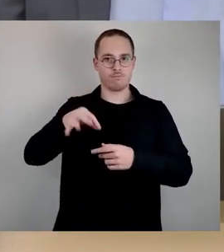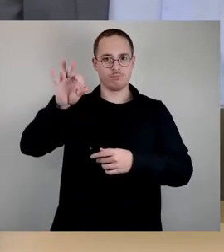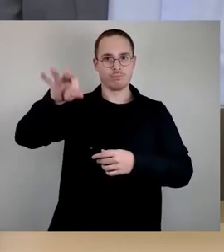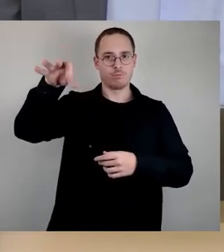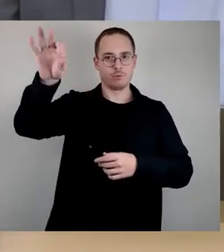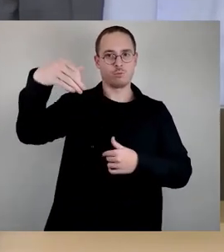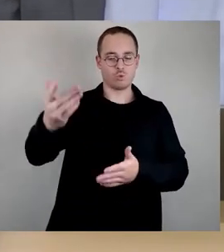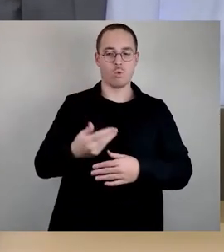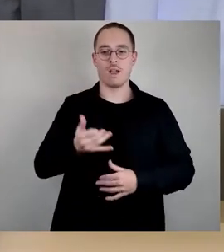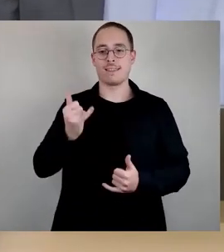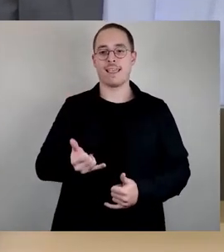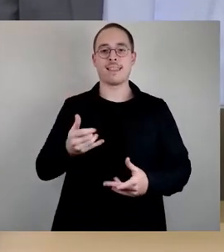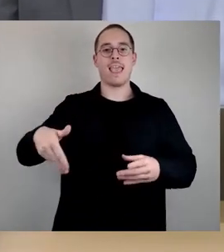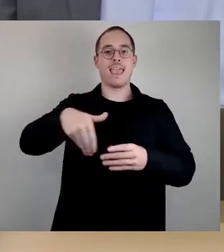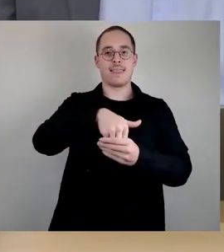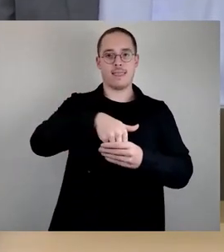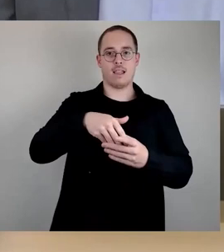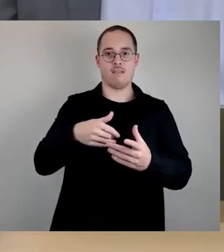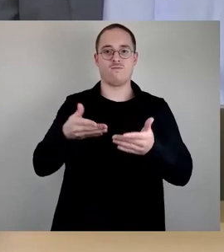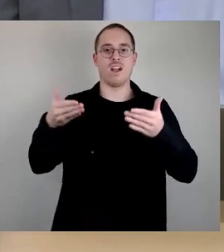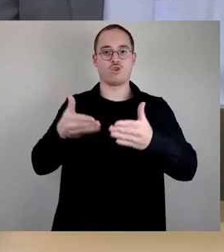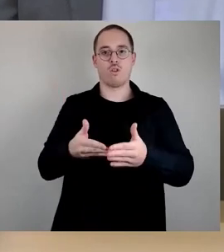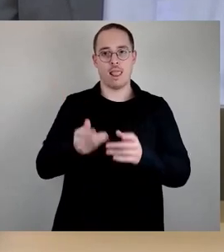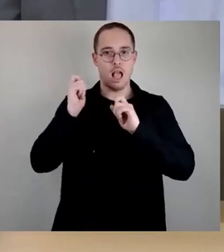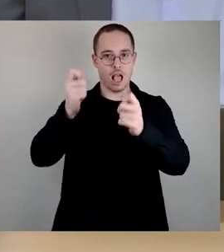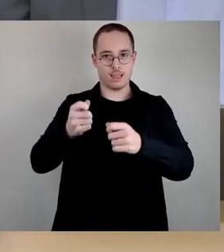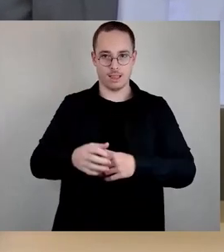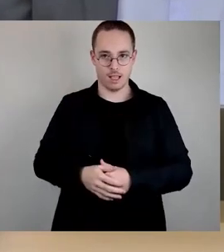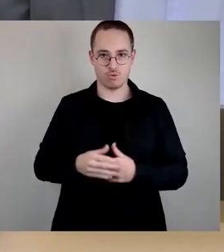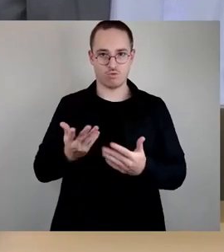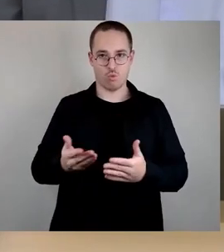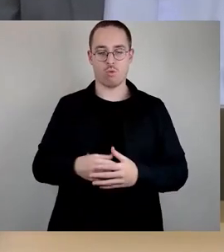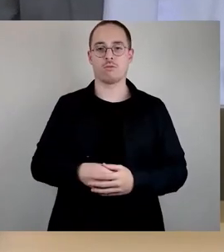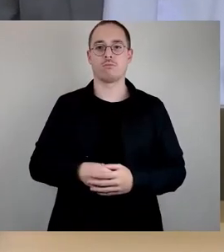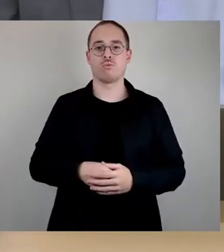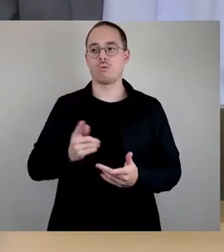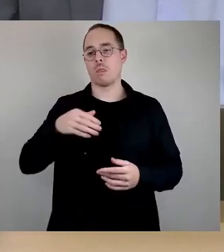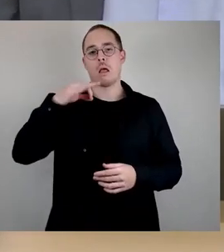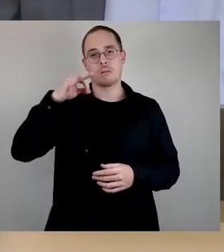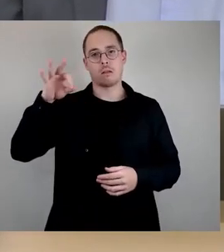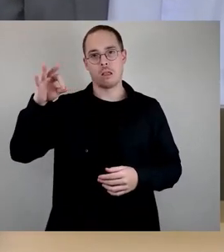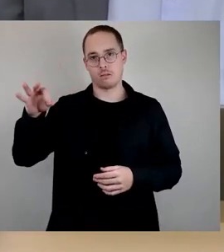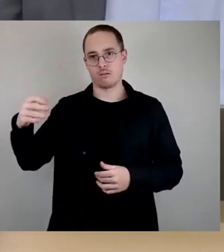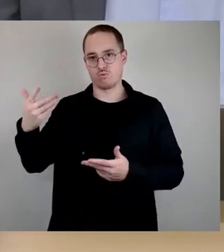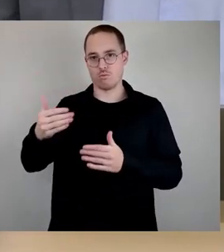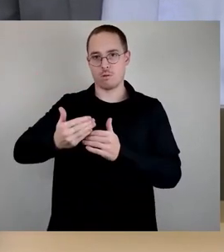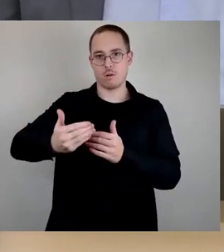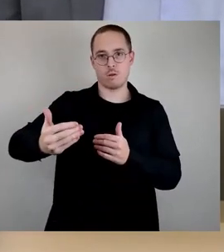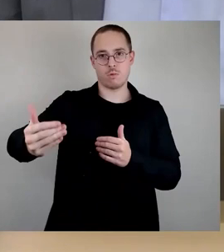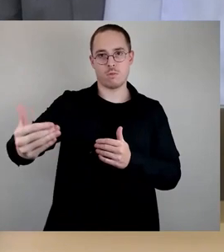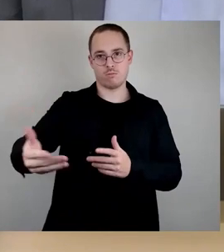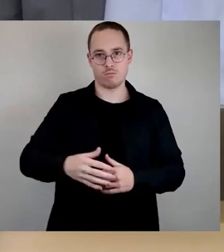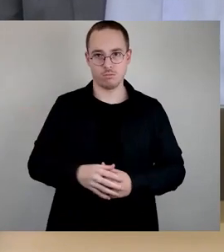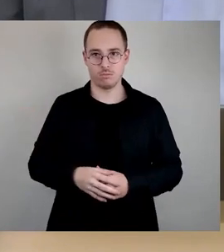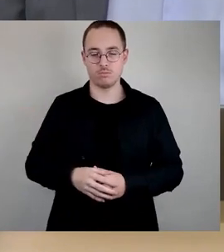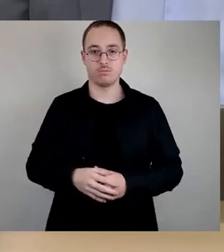und zwar ja alles, ich sage mal mal punktweise einzeln beantragt und dann machen wir das so. Da ist zunächst eine Anfügung